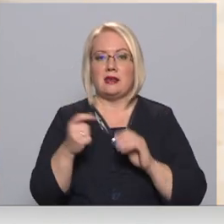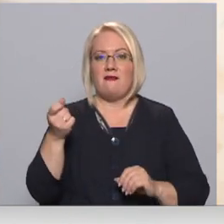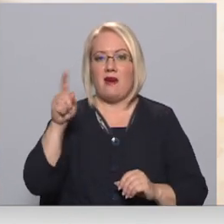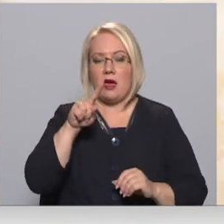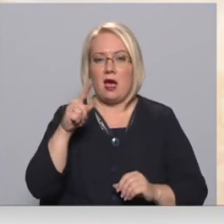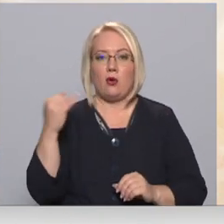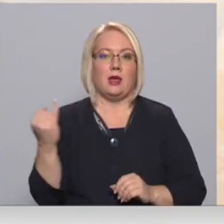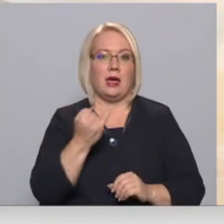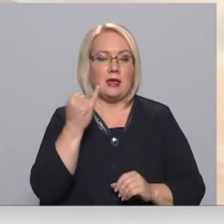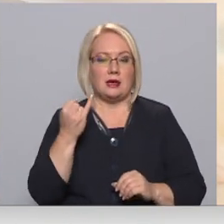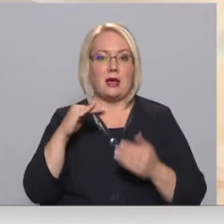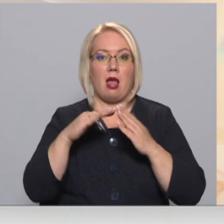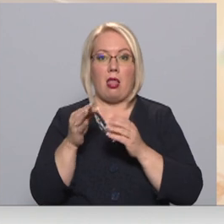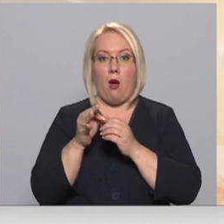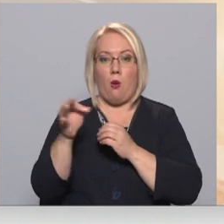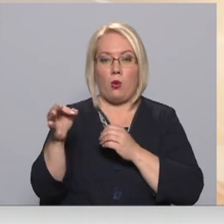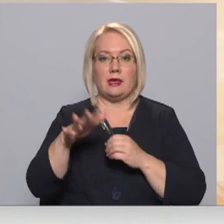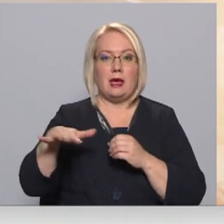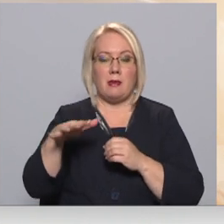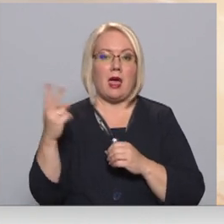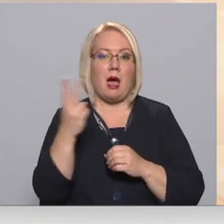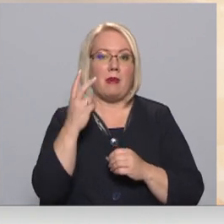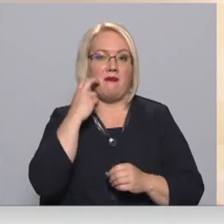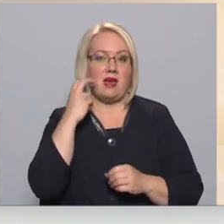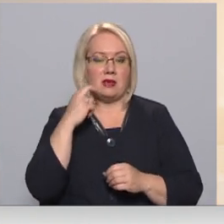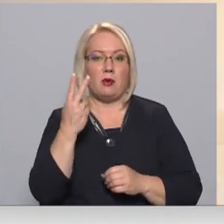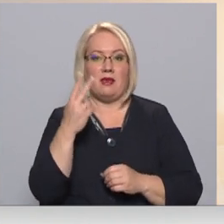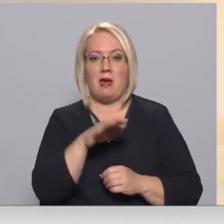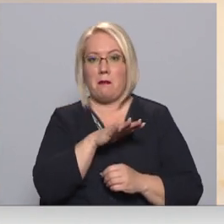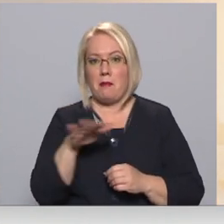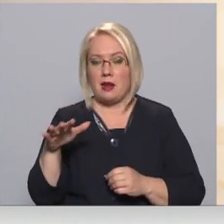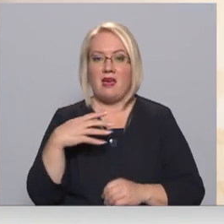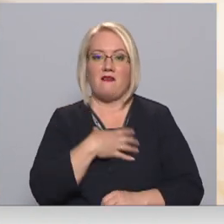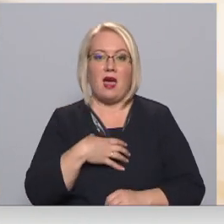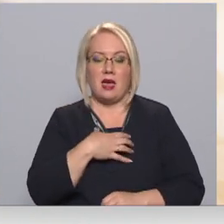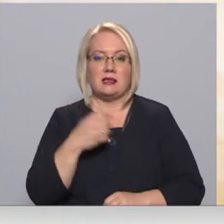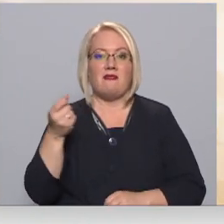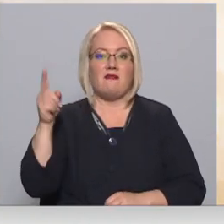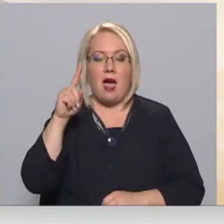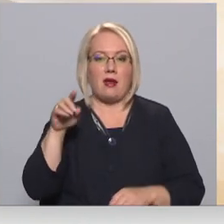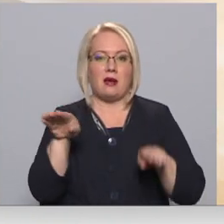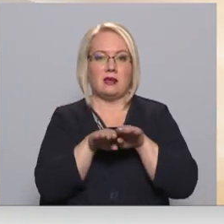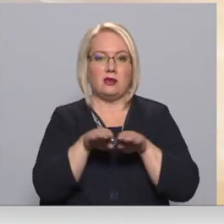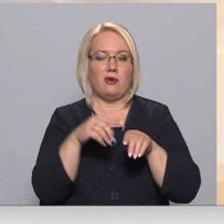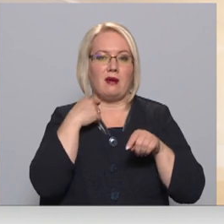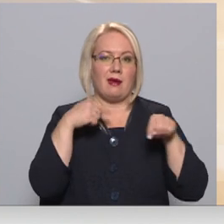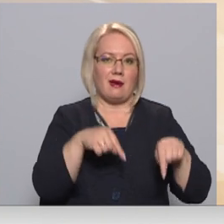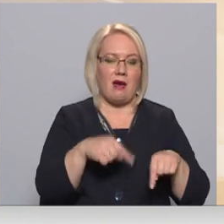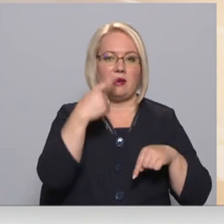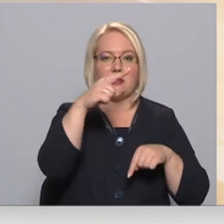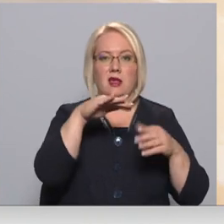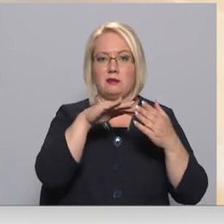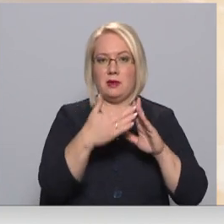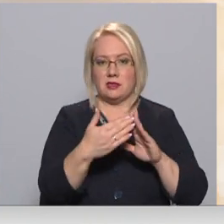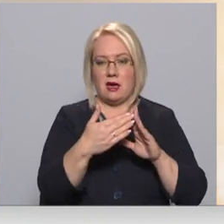interesanti, ka laukos ģimenei ar abiem vecākiem un diviem bērniem vajadzīgs vairāk nekā Rīgā vai citās pilsētās,